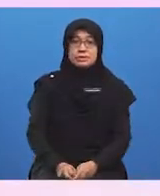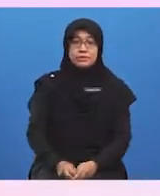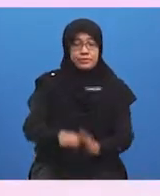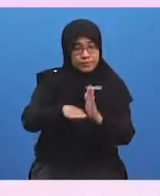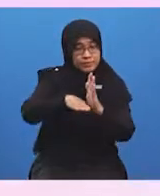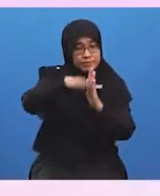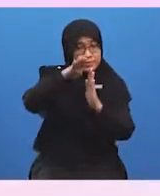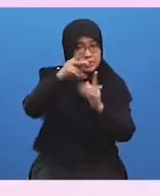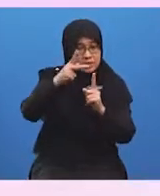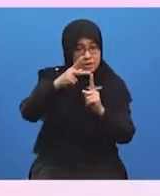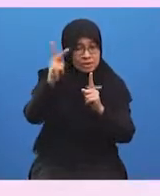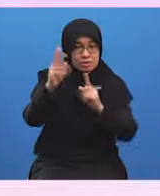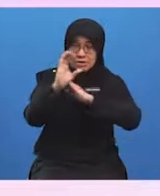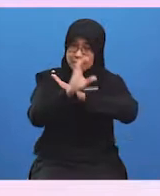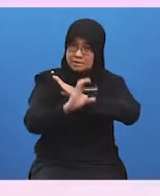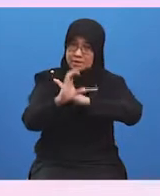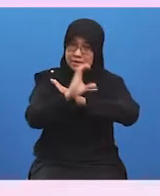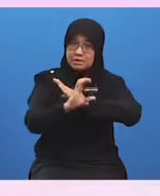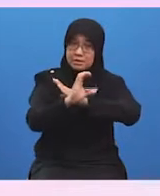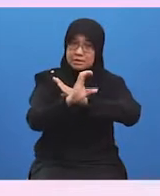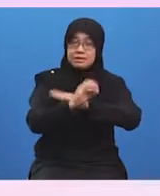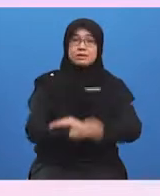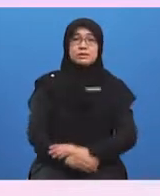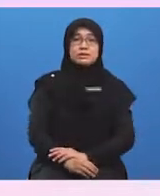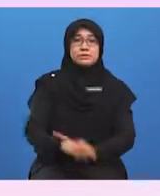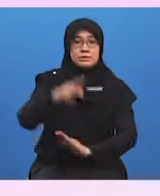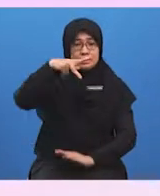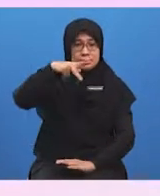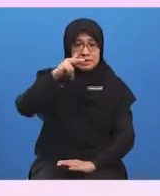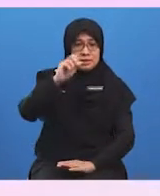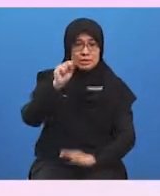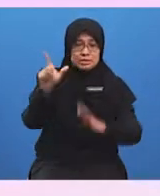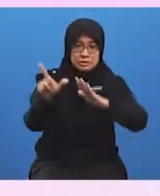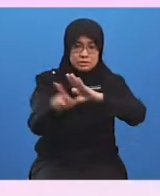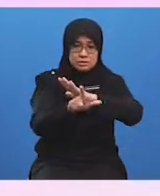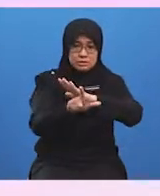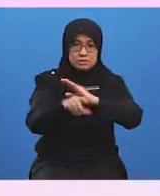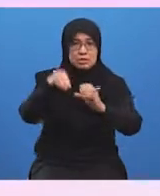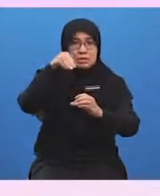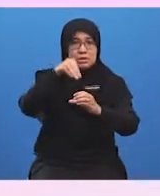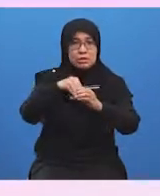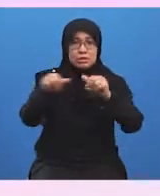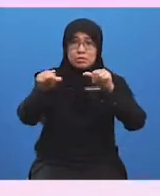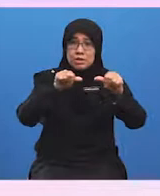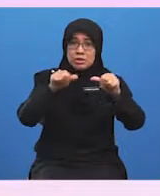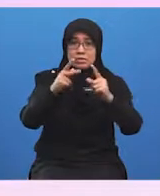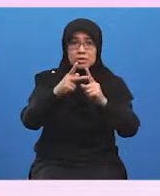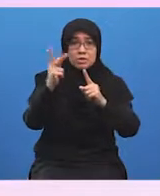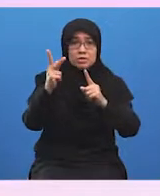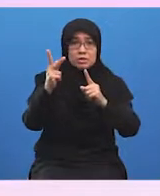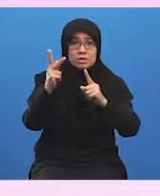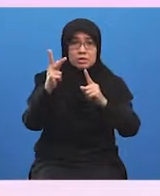meningkatkan keluaran negara. PKS terlibat dalam pelbagai jenis aktiviti pengeluaran,